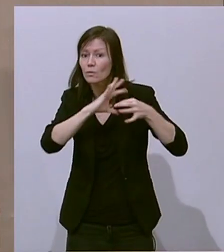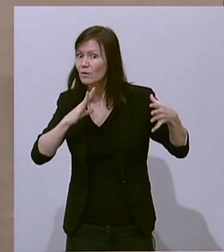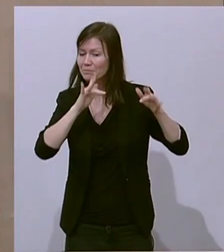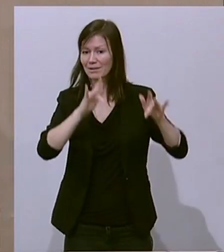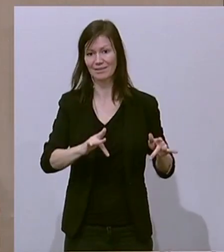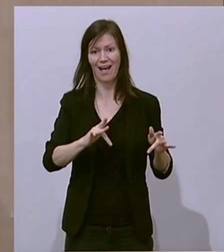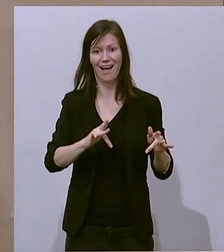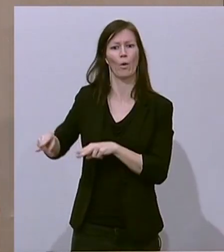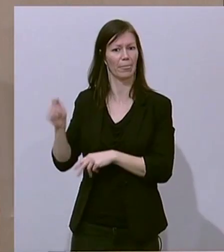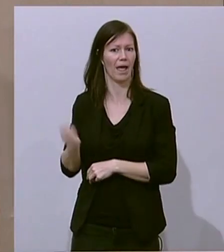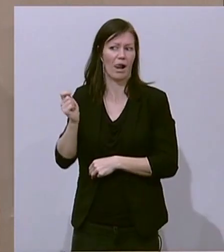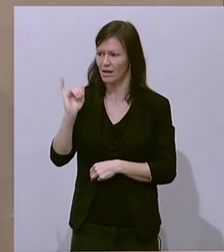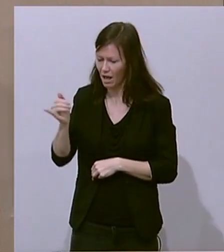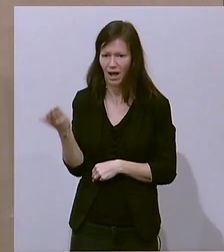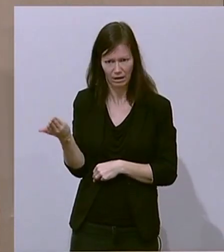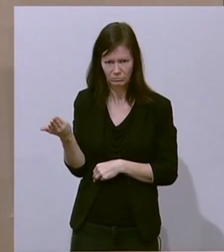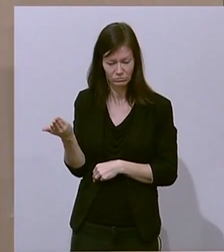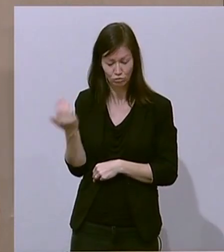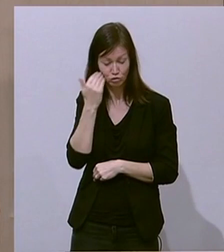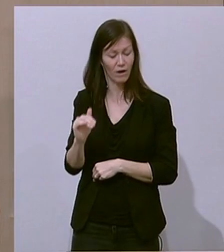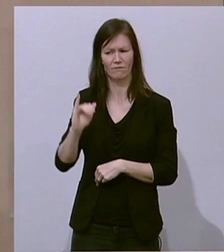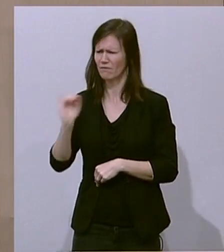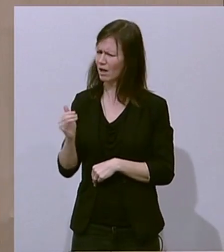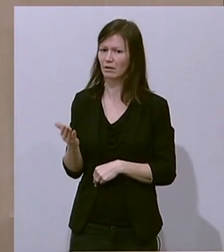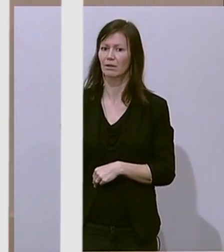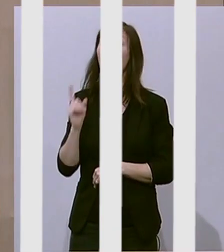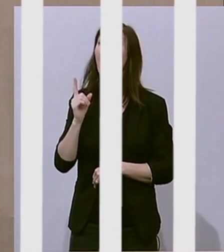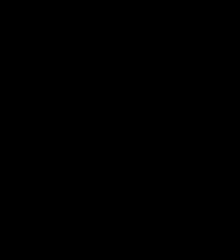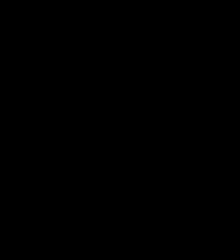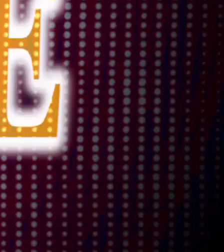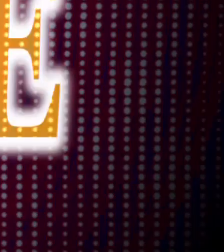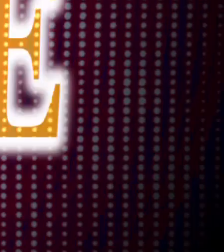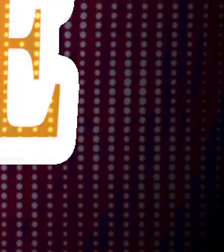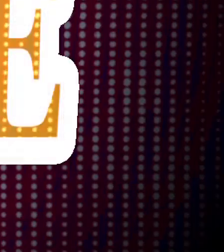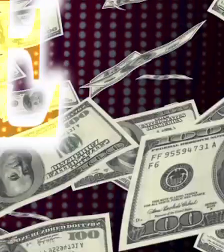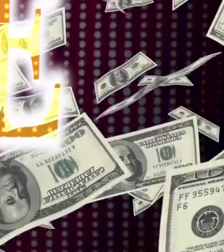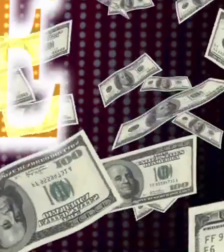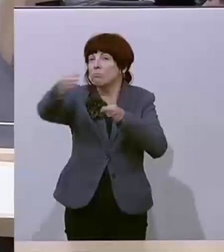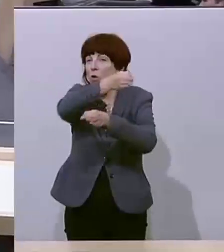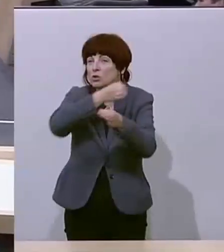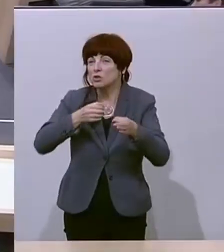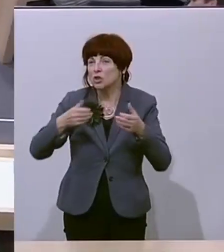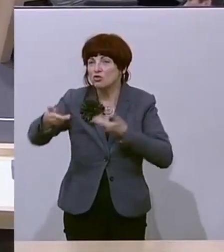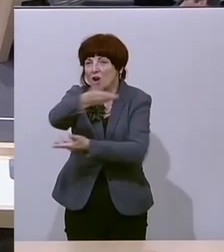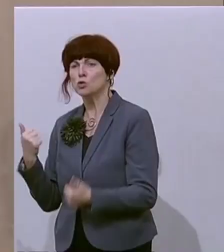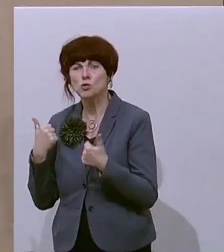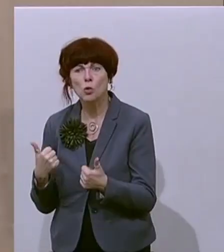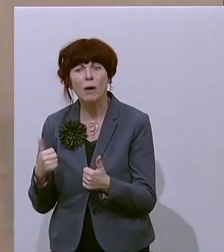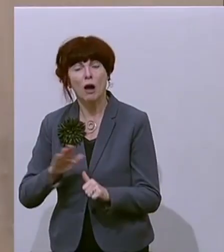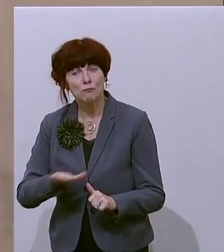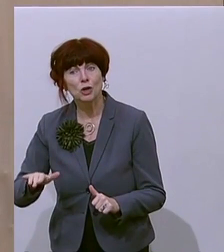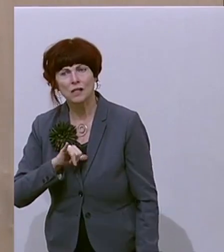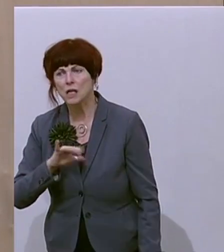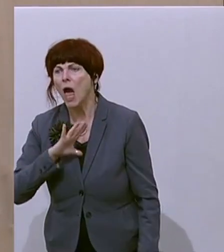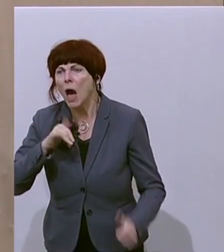leben in einem Rechtsstaat Und derzeit ist es die Aufgabe der Justiz Casino Royale Korruption! Wir